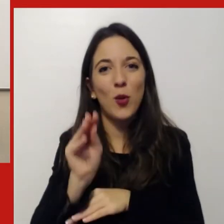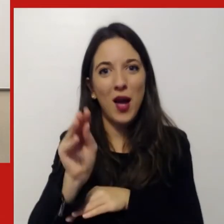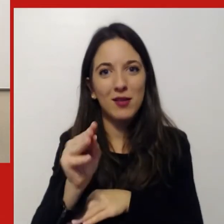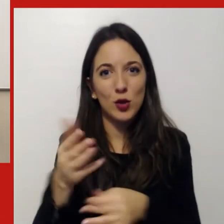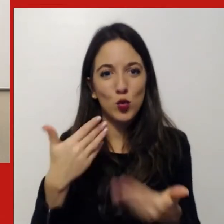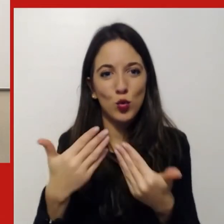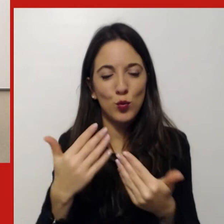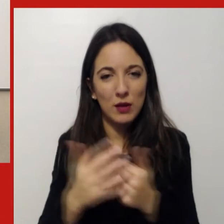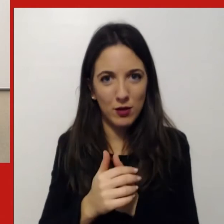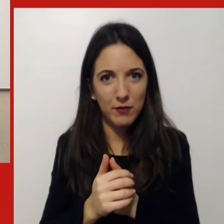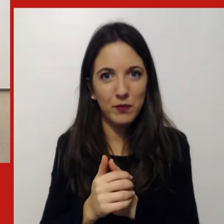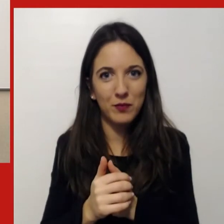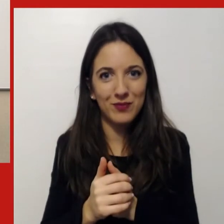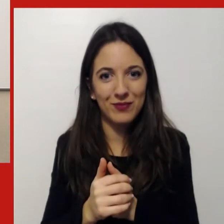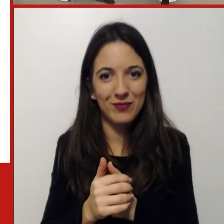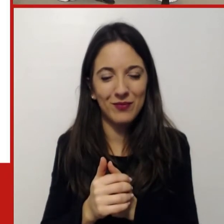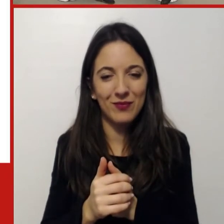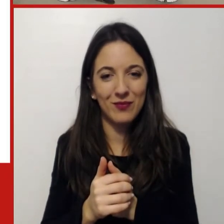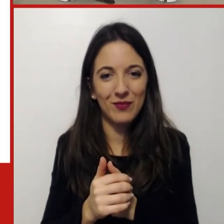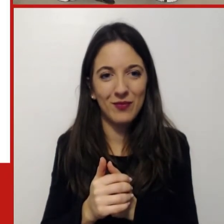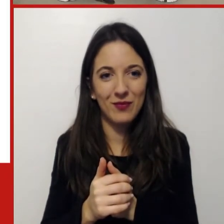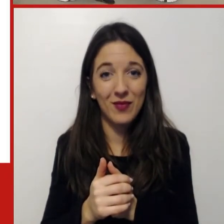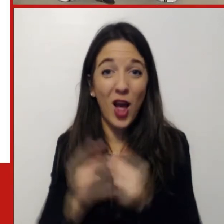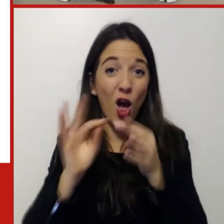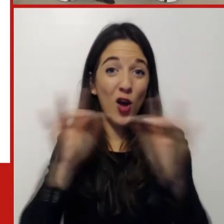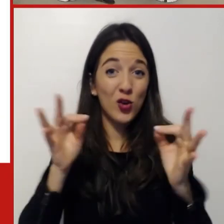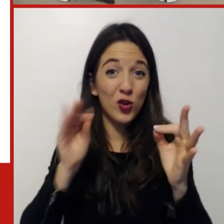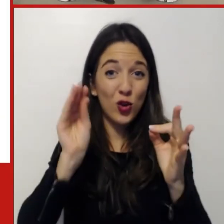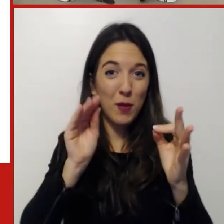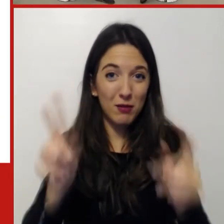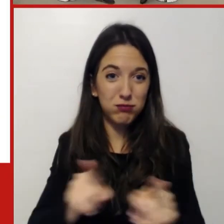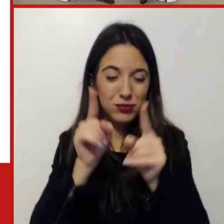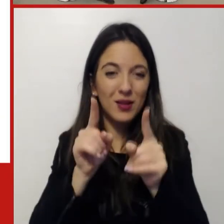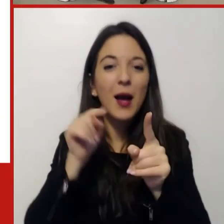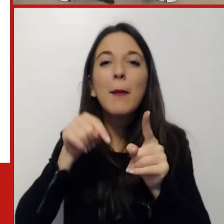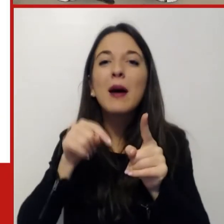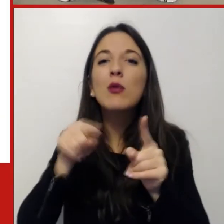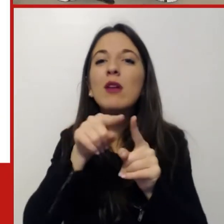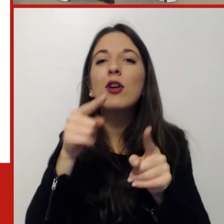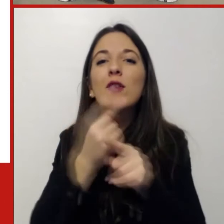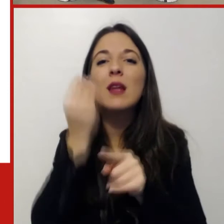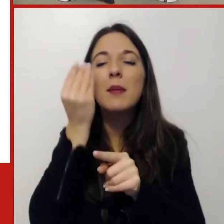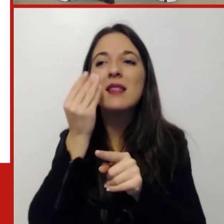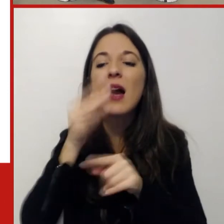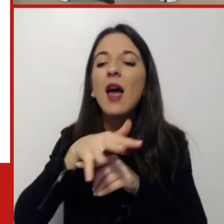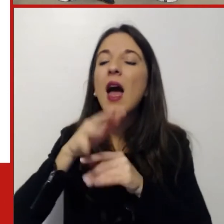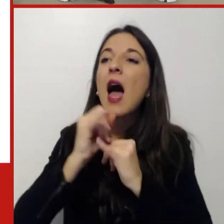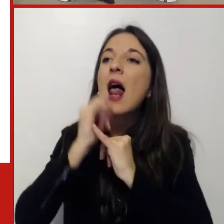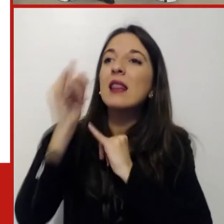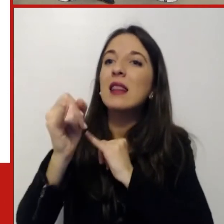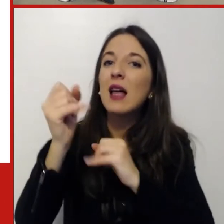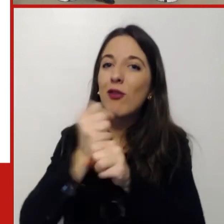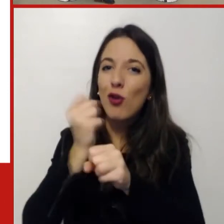perfetto. Esattamente, la domanda è la medesima. Il focus in questo caso è peggioramento. Quindi dove avete vissuto o